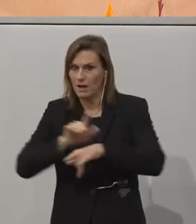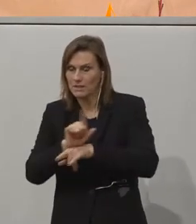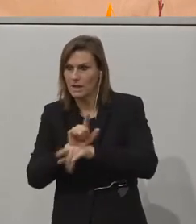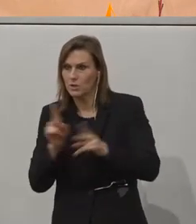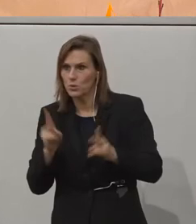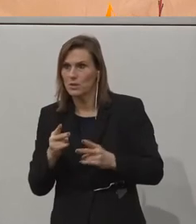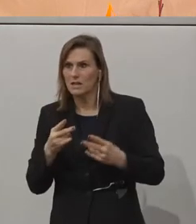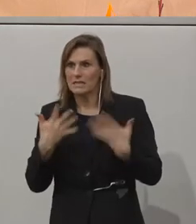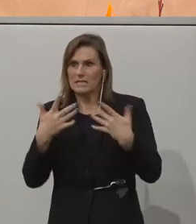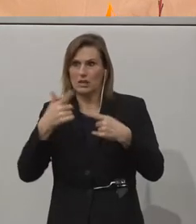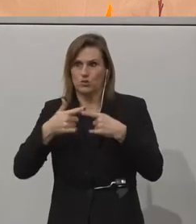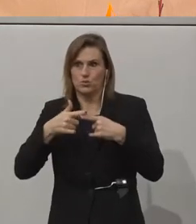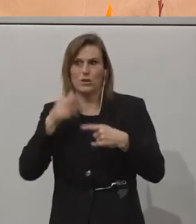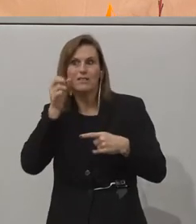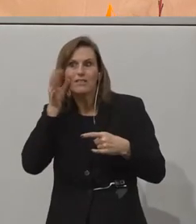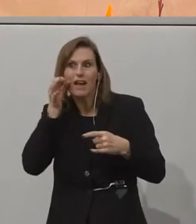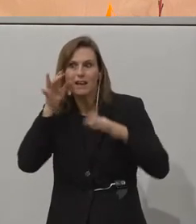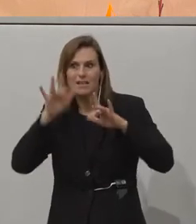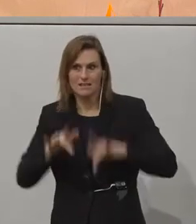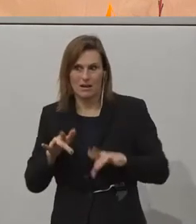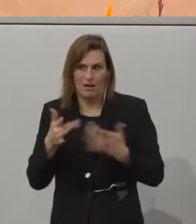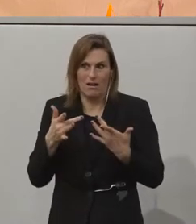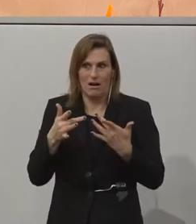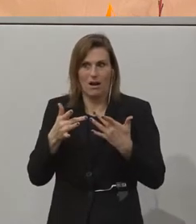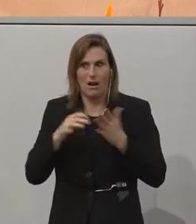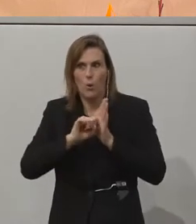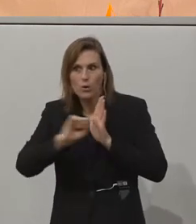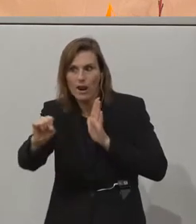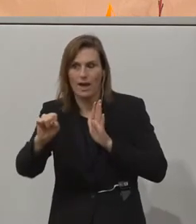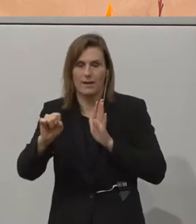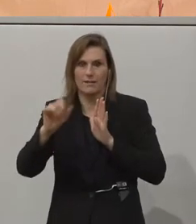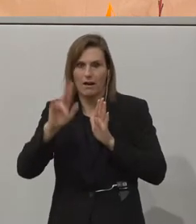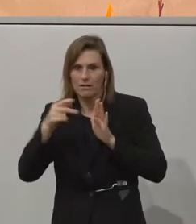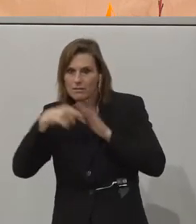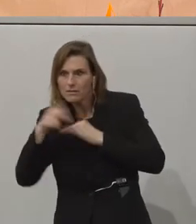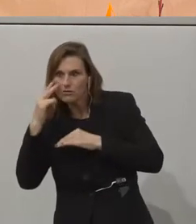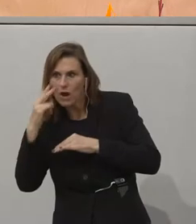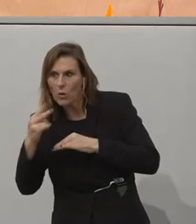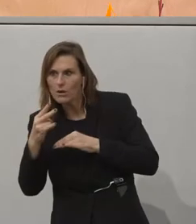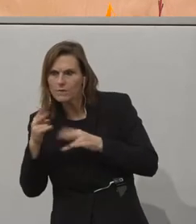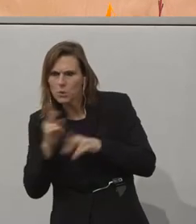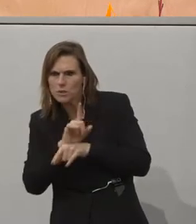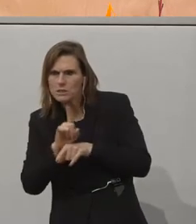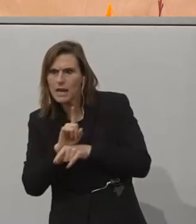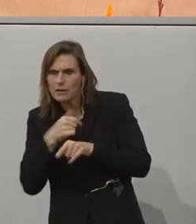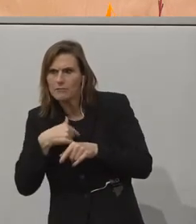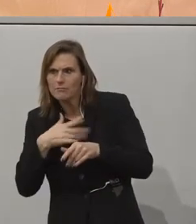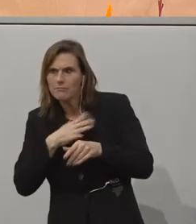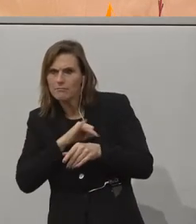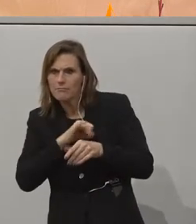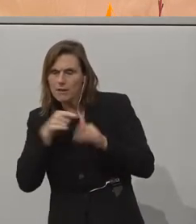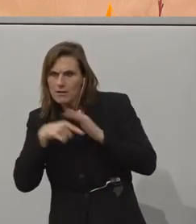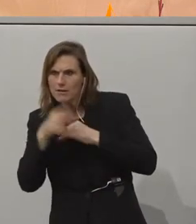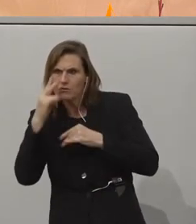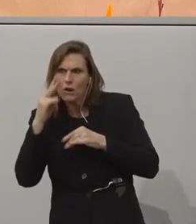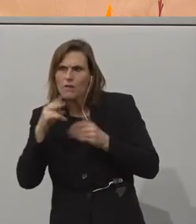Wir sind zehn Stunden pro Tag in diesen drei Tagen on air. Wenn Sie einen Timeslot haben, schauen Sie rein, verwenden Sie